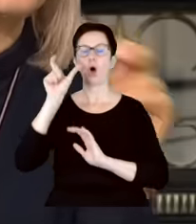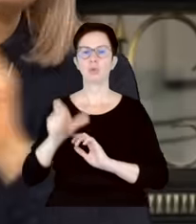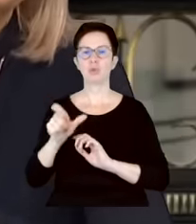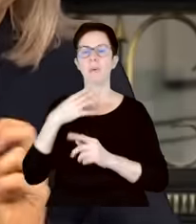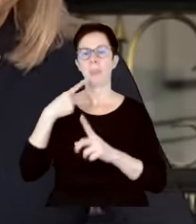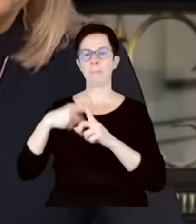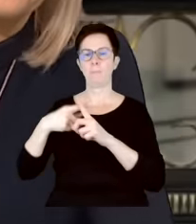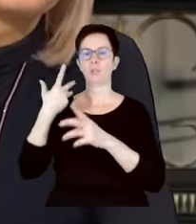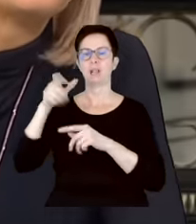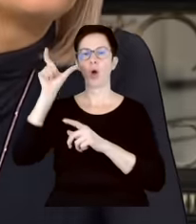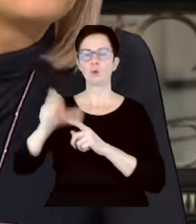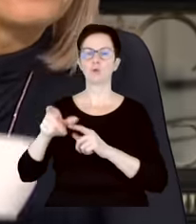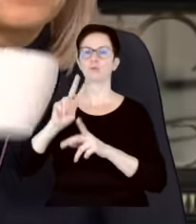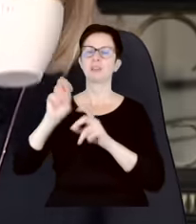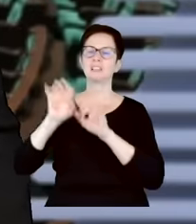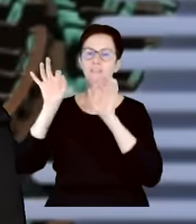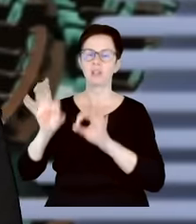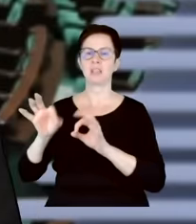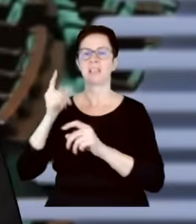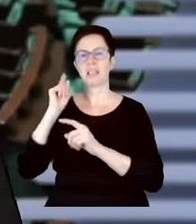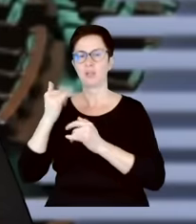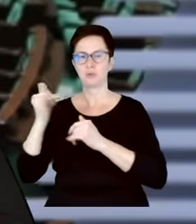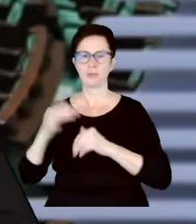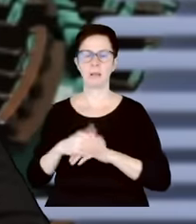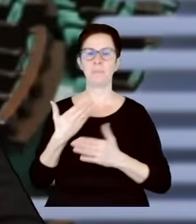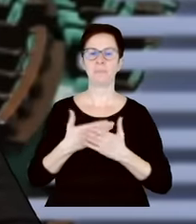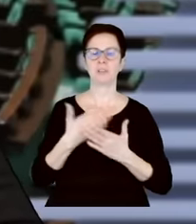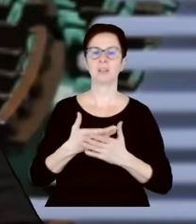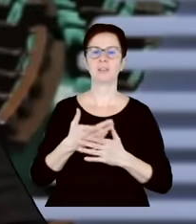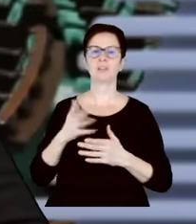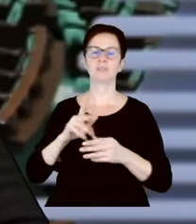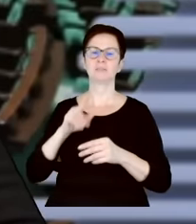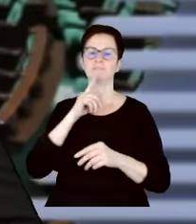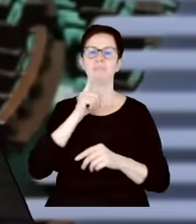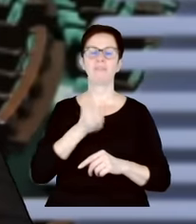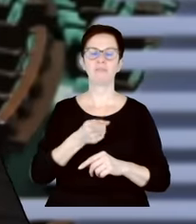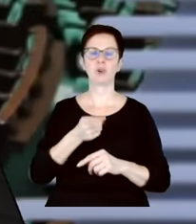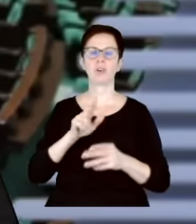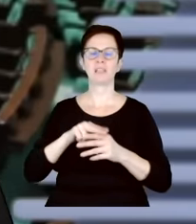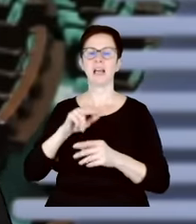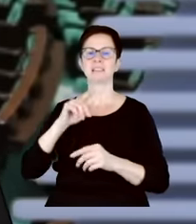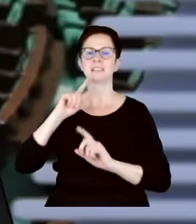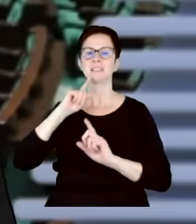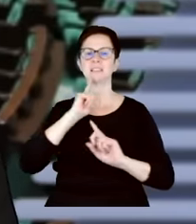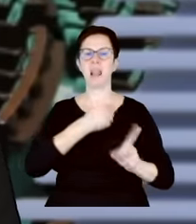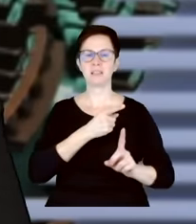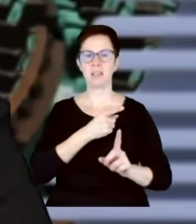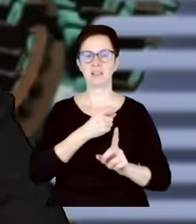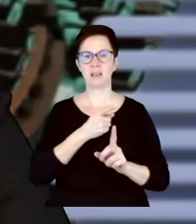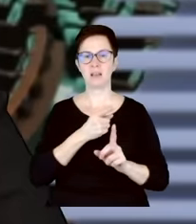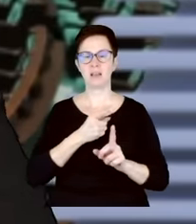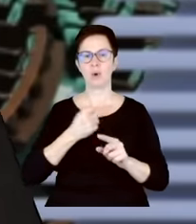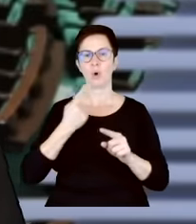skazanej. Dlatego niektórzy mówią, że to werdykt na polityczne zamówienie, który zapadł bardzo dziwnie. To taki zbieg okoliczności krótko po tym, kiedy